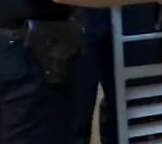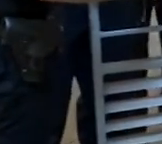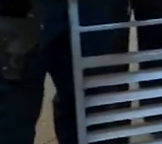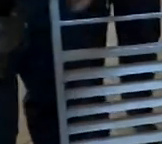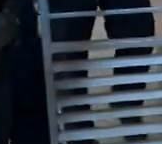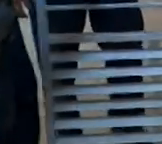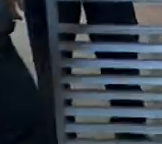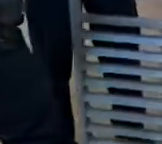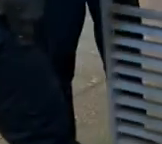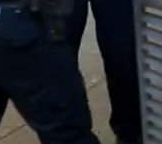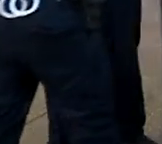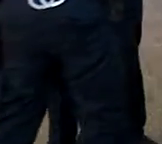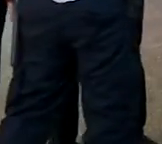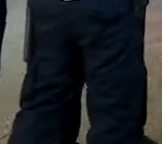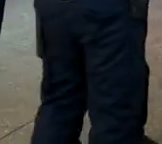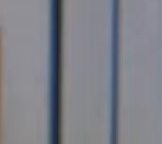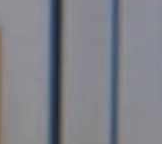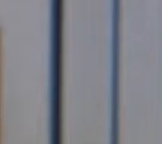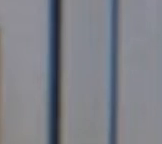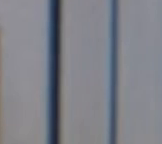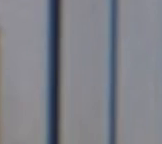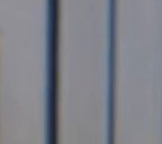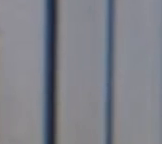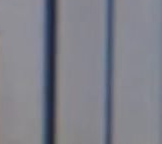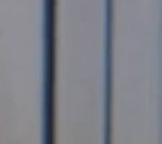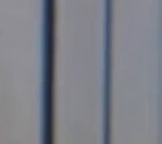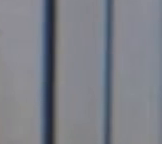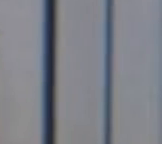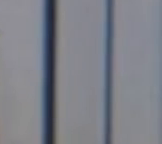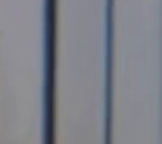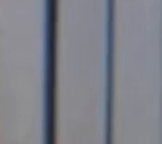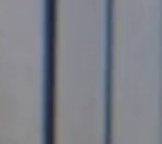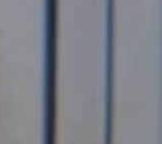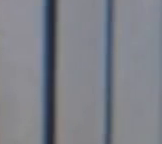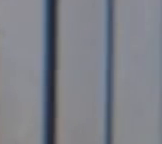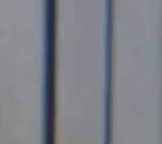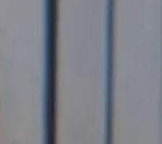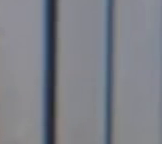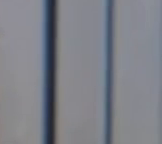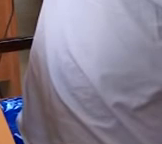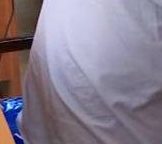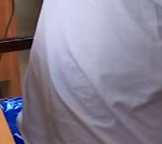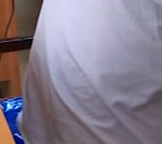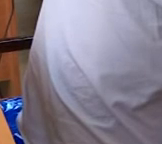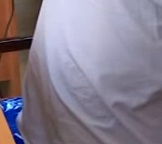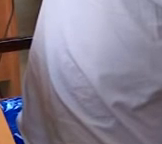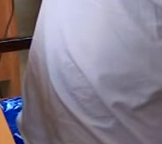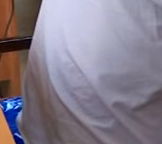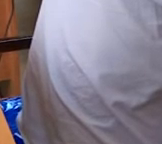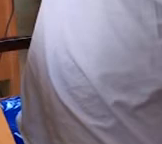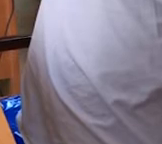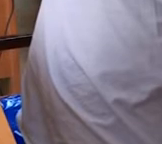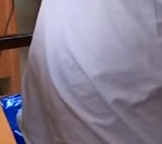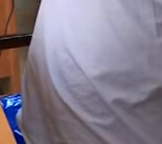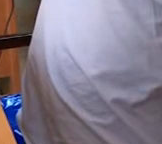Морошниченка, вони з підозрюваним дружать з восьми років. Прокурор попросив свідка охарактеризувати обвинувачуваного. Характеризуйте,